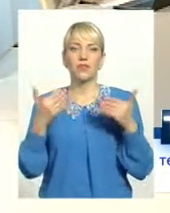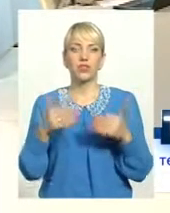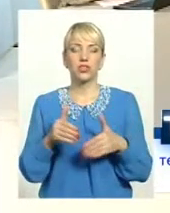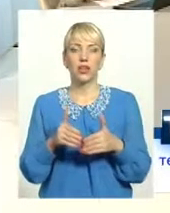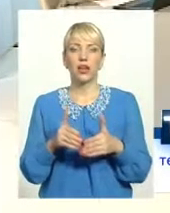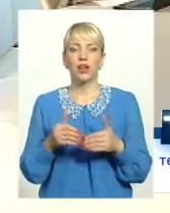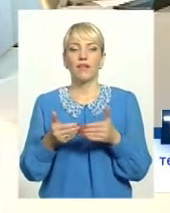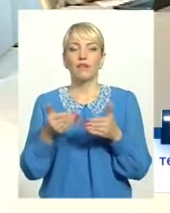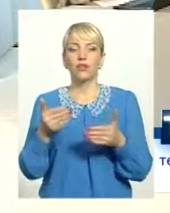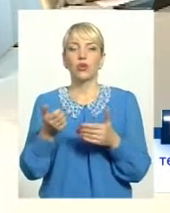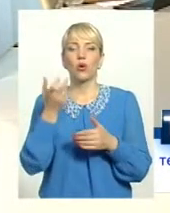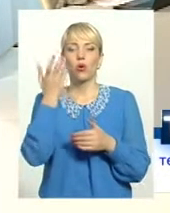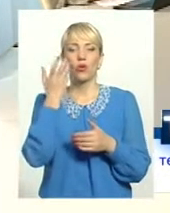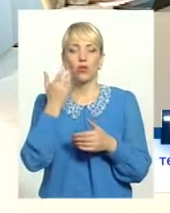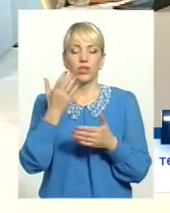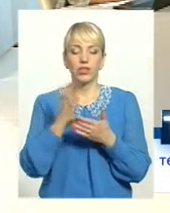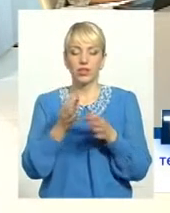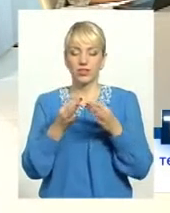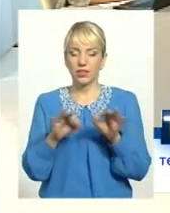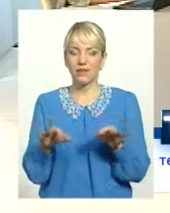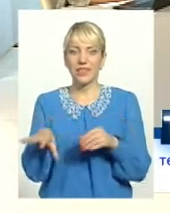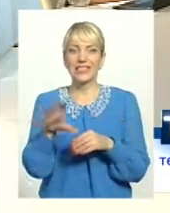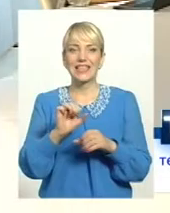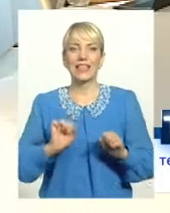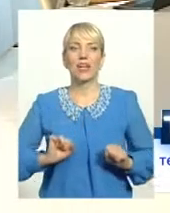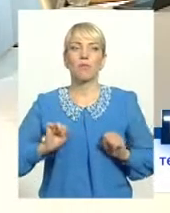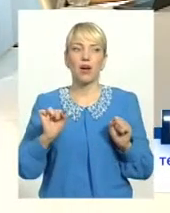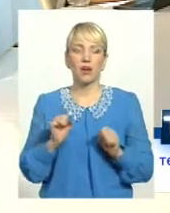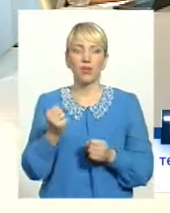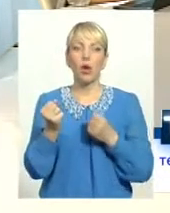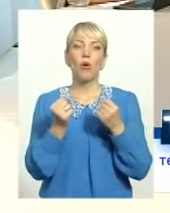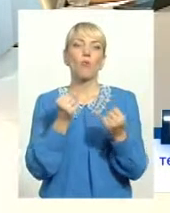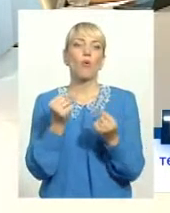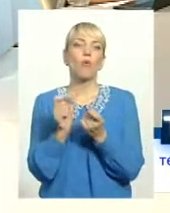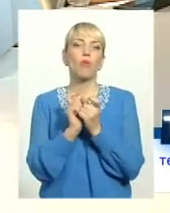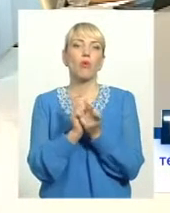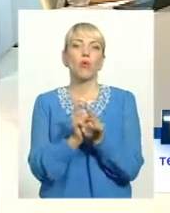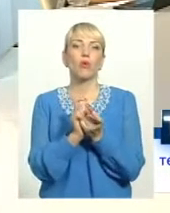незалежність, ми все намагаємося побороти це явище. Так.